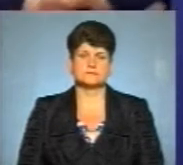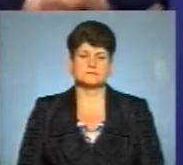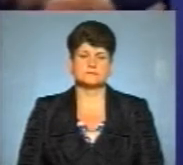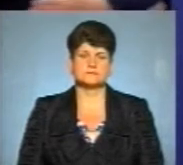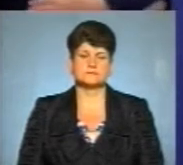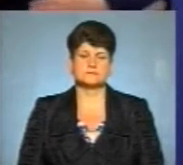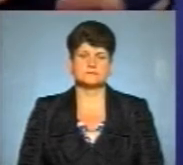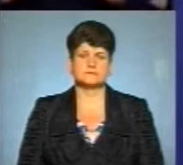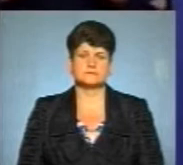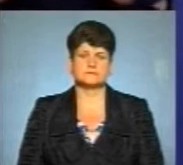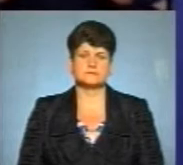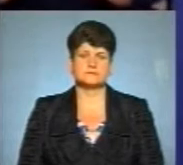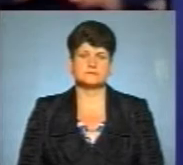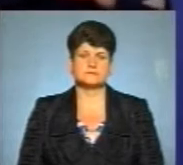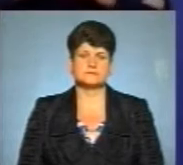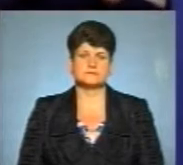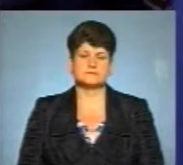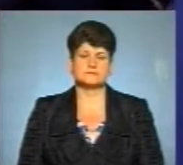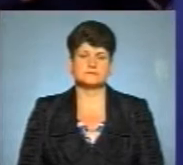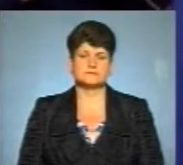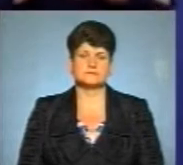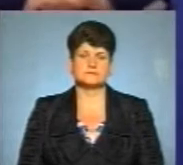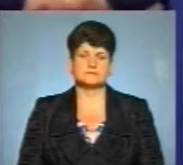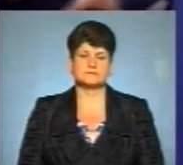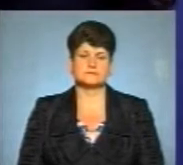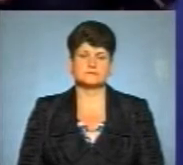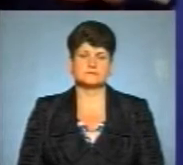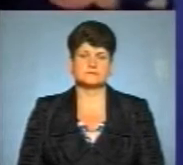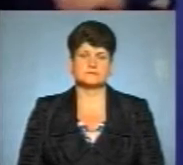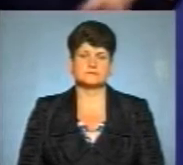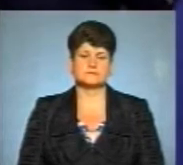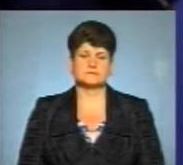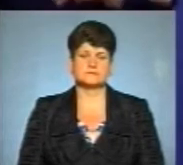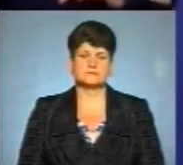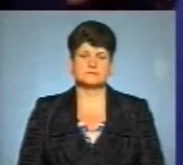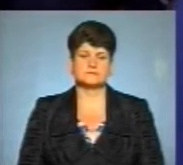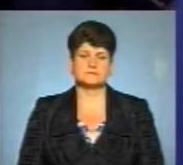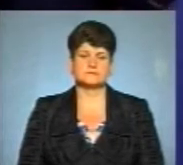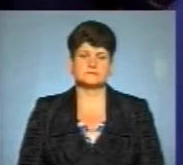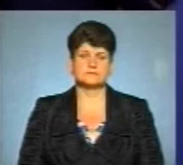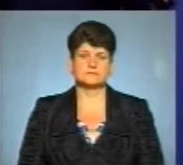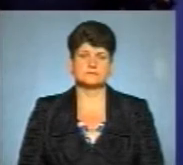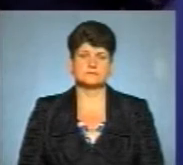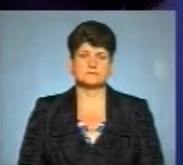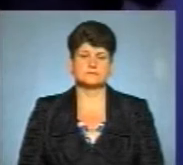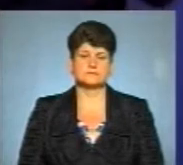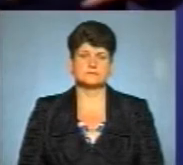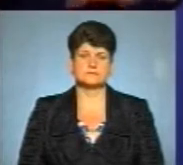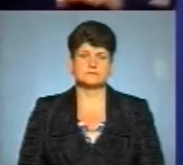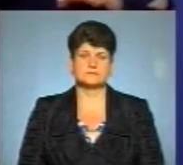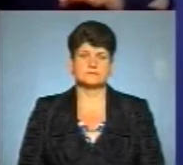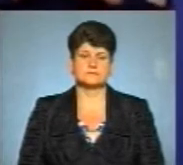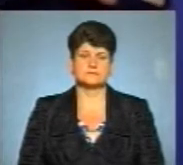помирають від COVID-19. Якщо ми вважаємо, що можна просто забути про